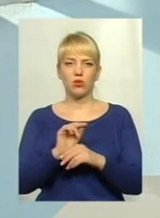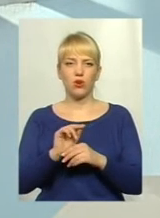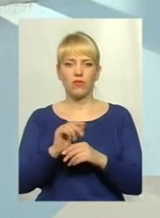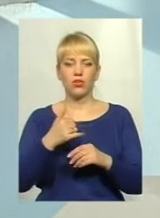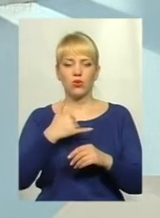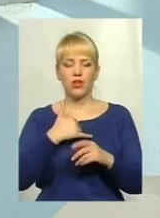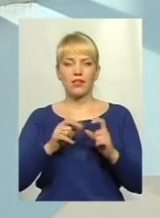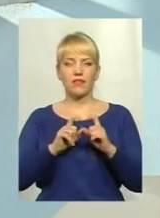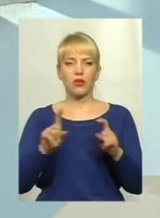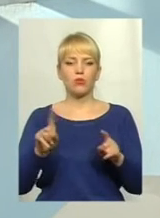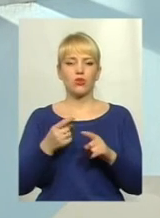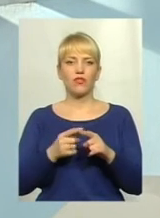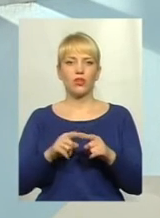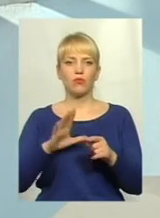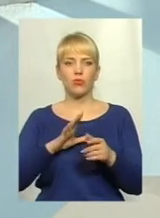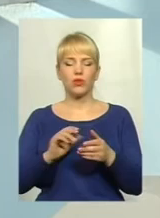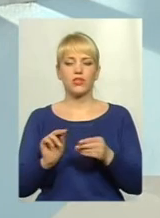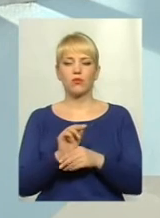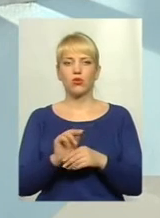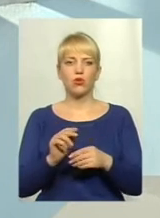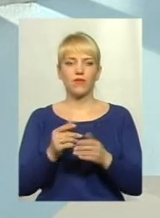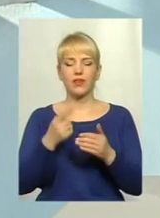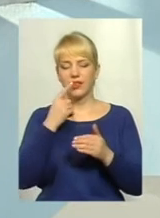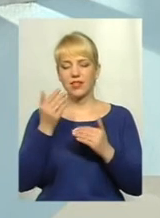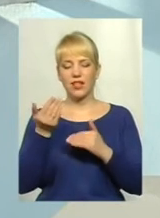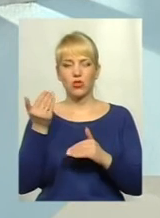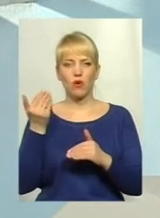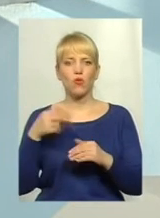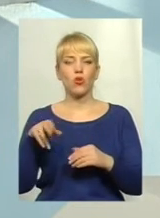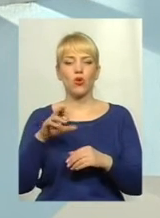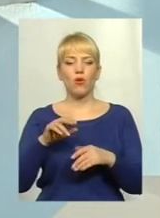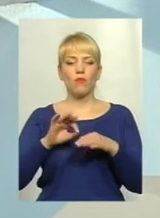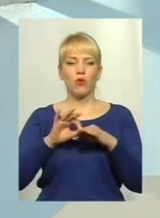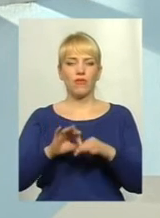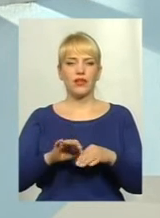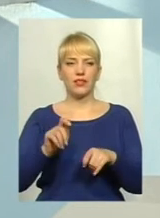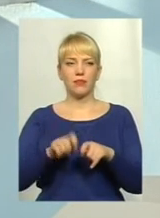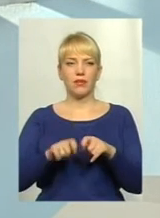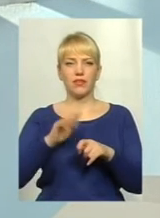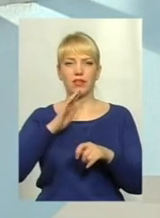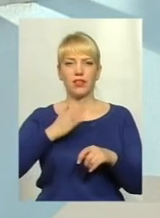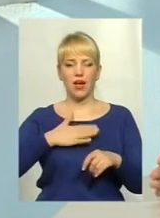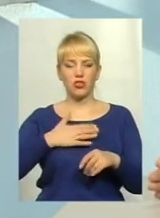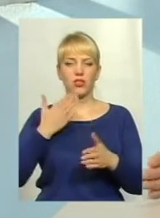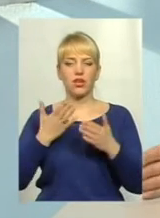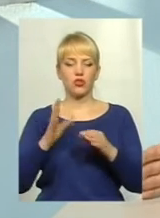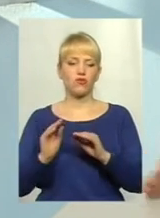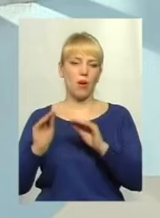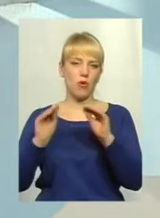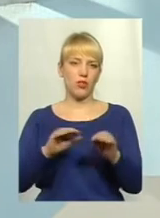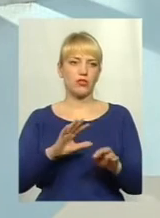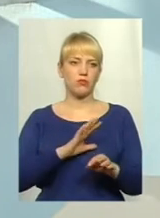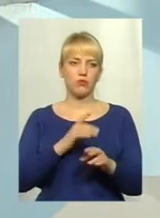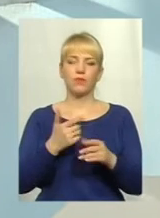про те, що вони були змонтовані незадовго якраз до проведення перевірки нашої. Але якщо вже монтаж відбувся, то ми вже